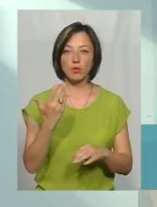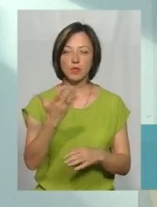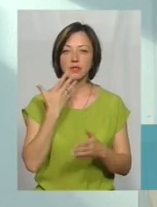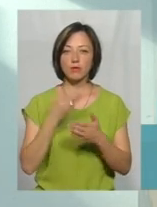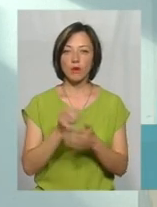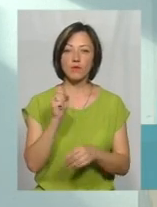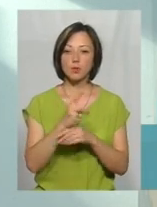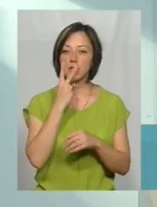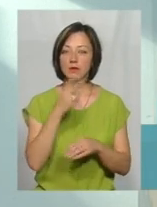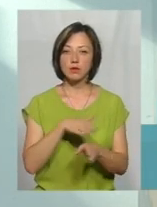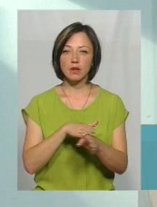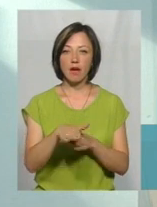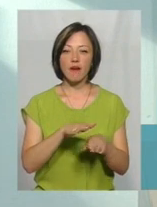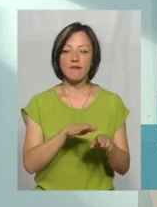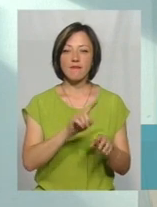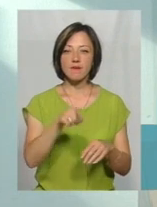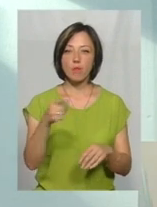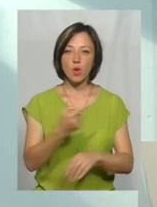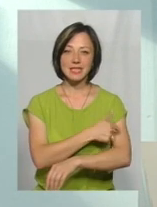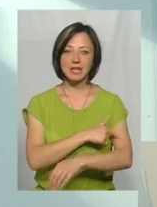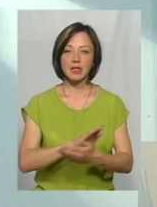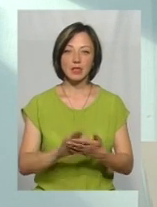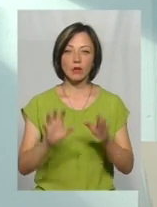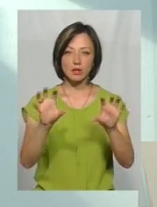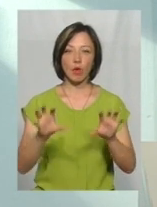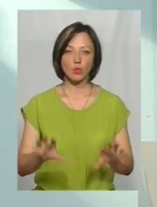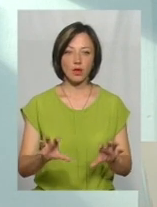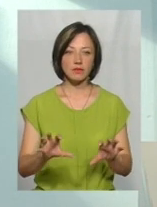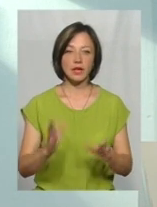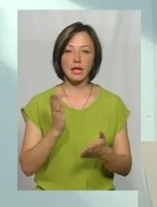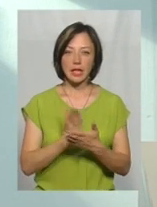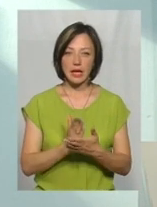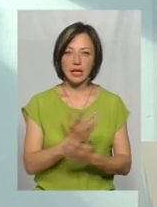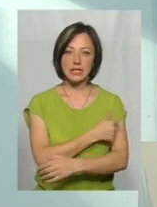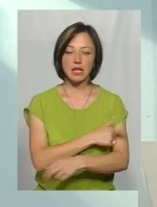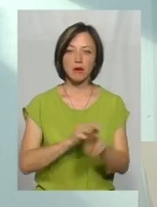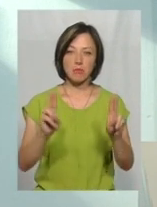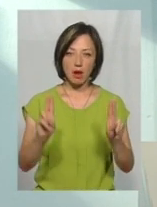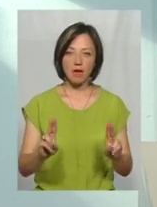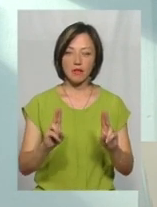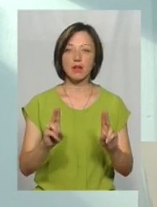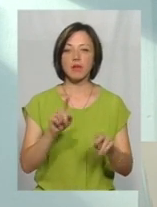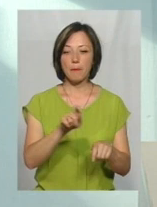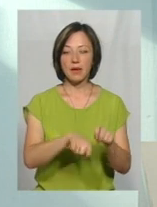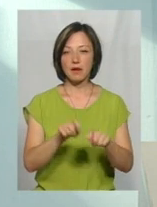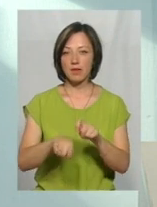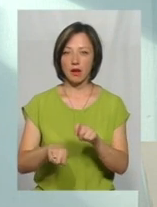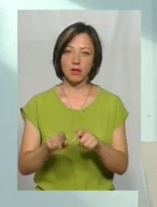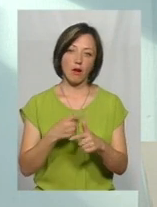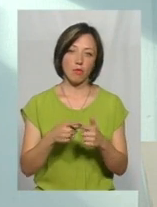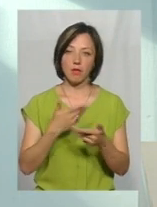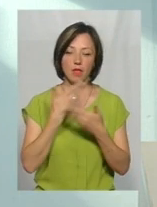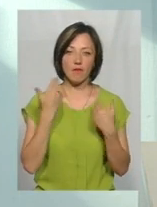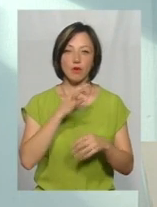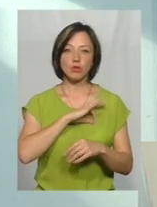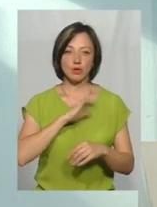функція, вони дивляться дотримання вимог санітарного законодавства, тобто є санітарні правила на утримання пляжів, вони їх перевіряють чи не перевіряють, в тому